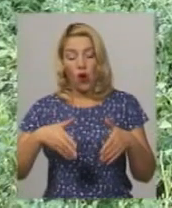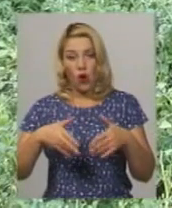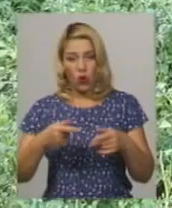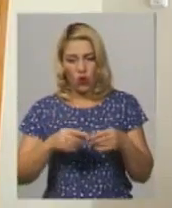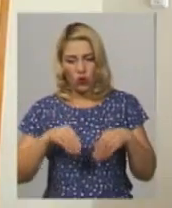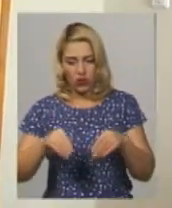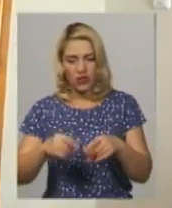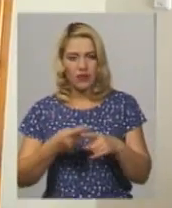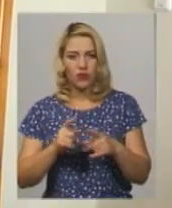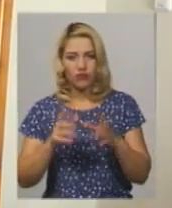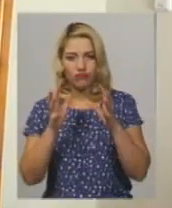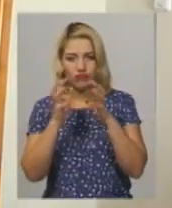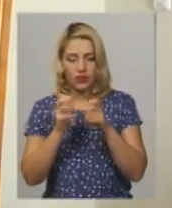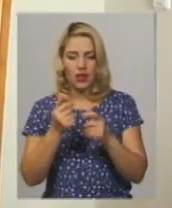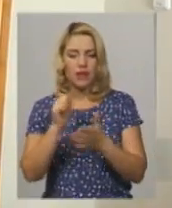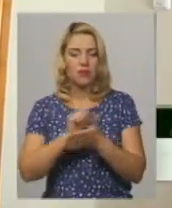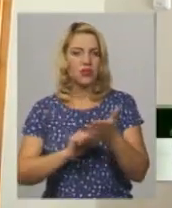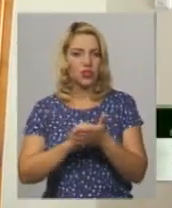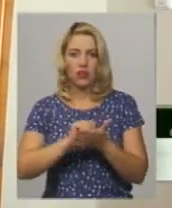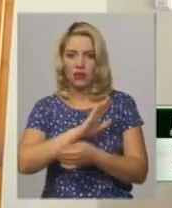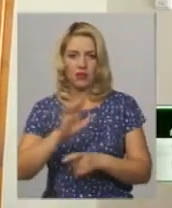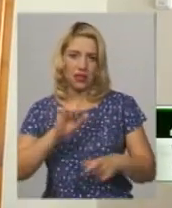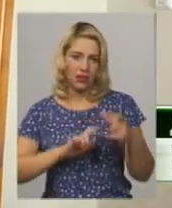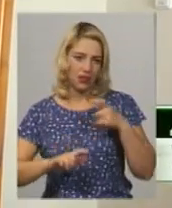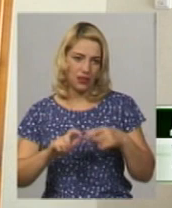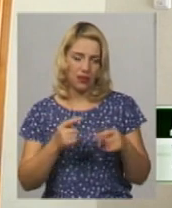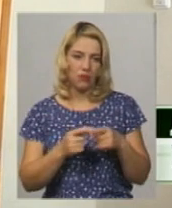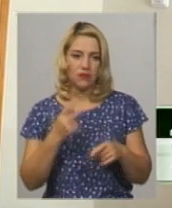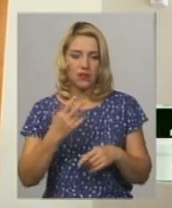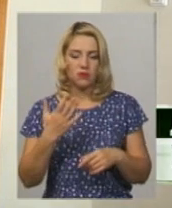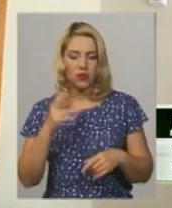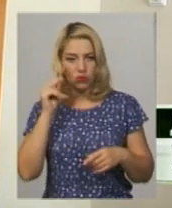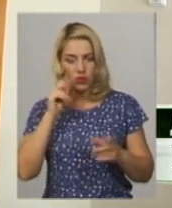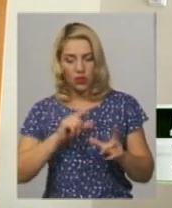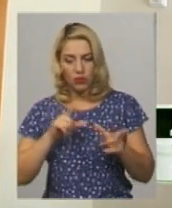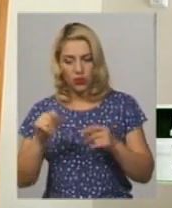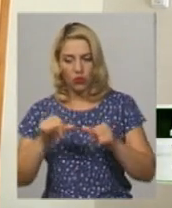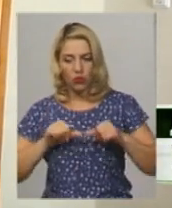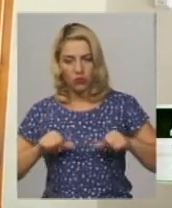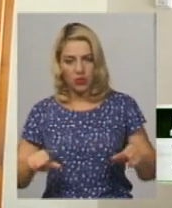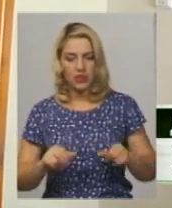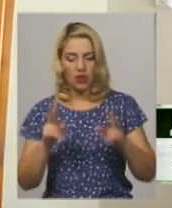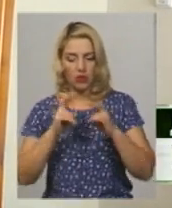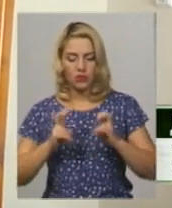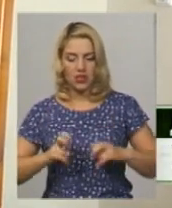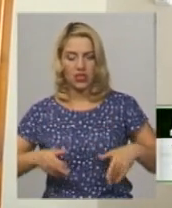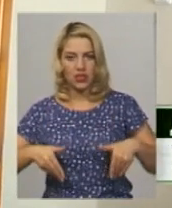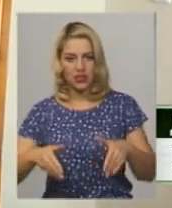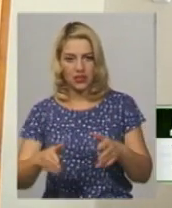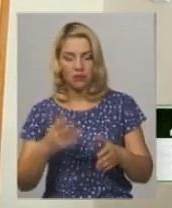гербіцидів. 29 числа ця комісія виїжджала на місце, обстежили земельну ділянку, встановили факт, що якби